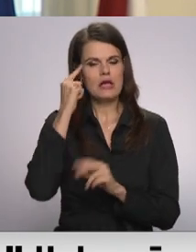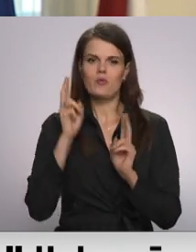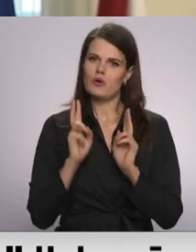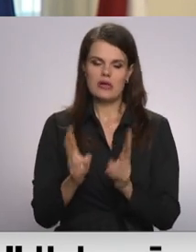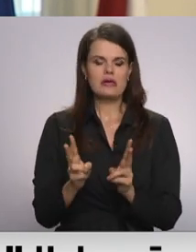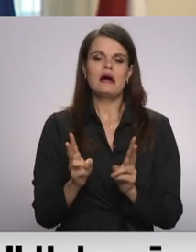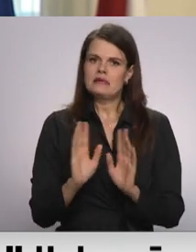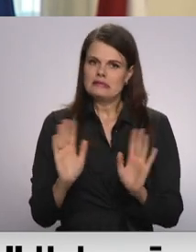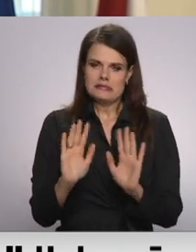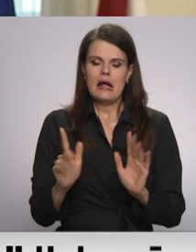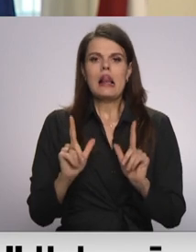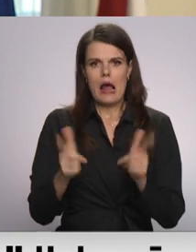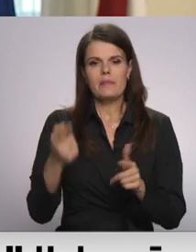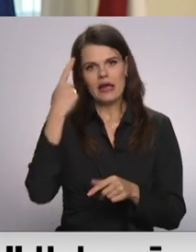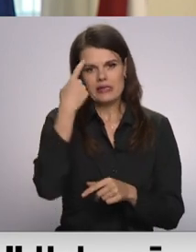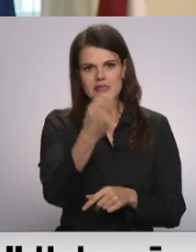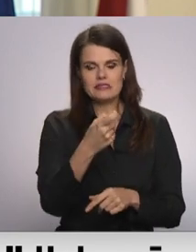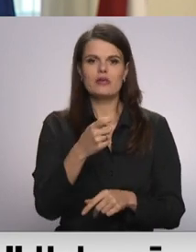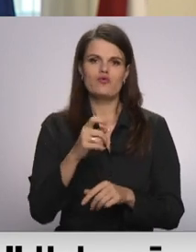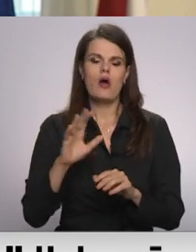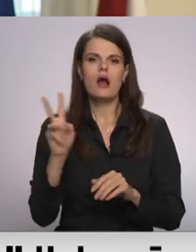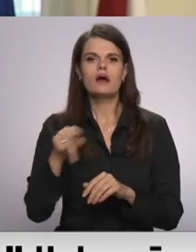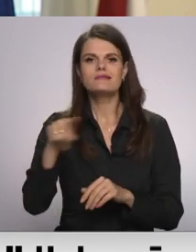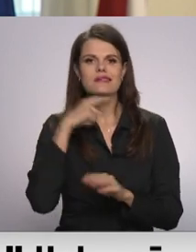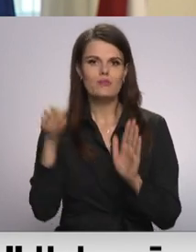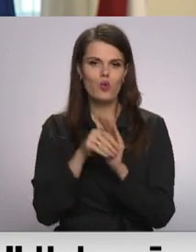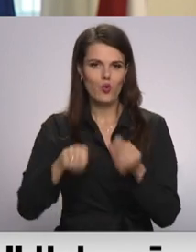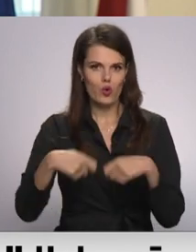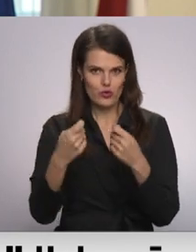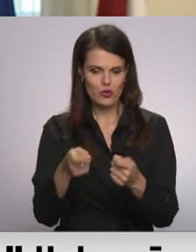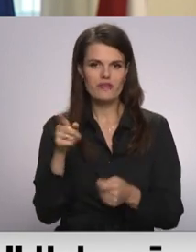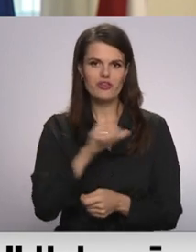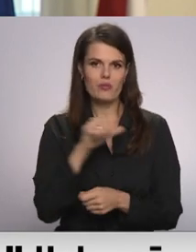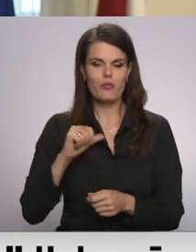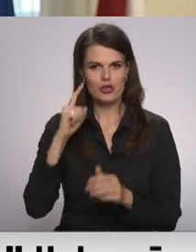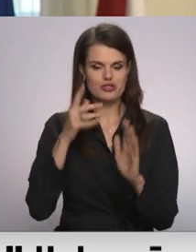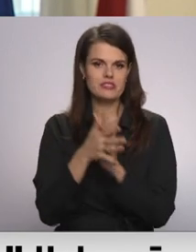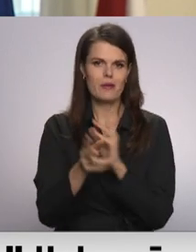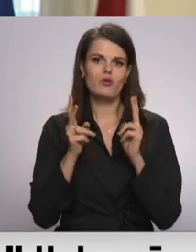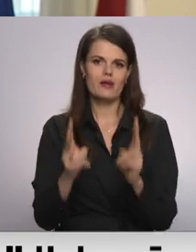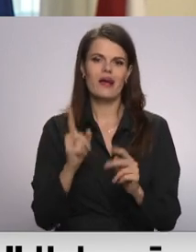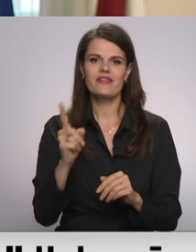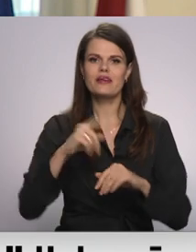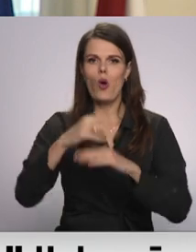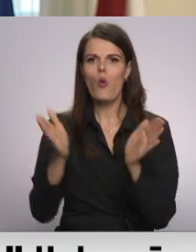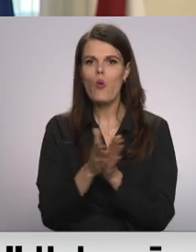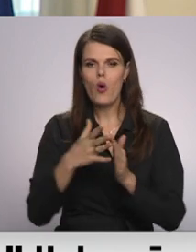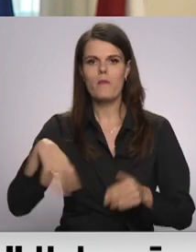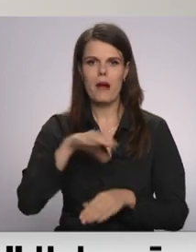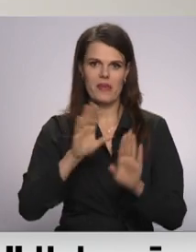labprāt ziņo par korupcijas gadījumiem, jo viņi saprot, ka tikai tā mēs kopīgi varēsim mainīt šo